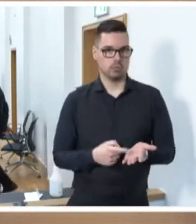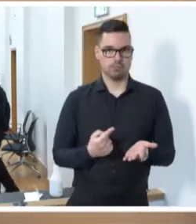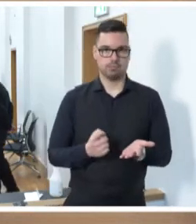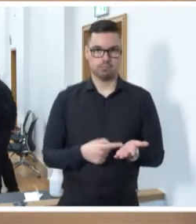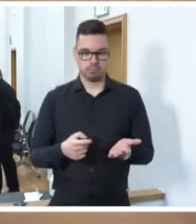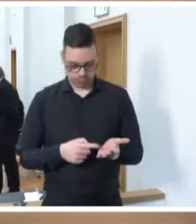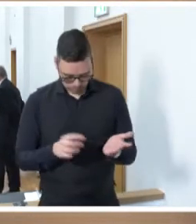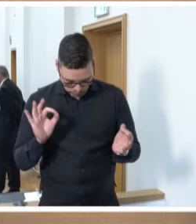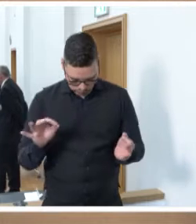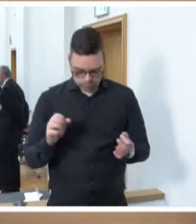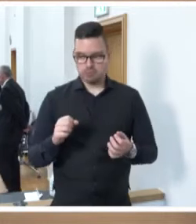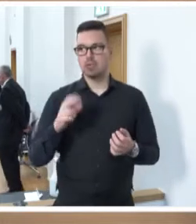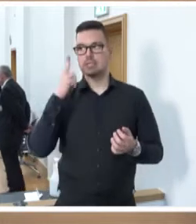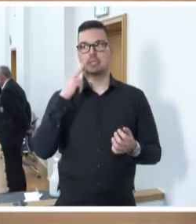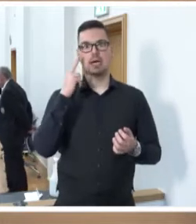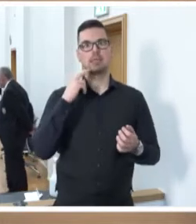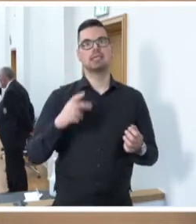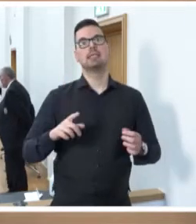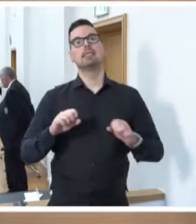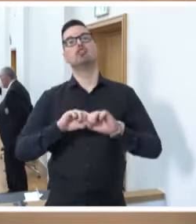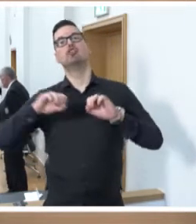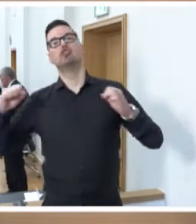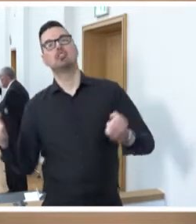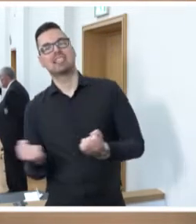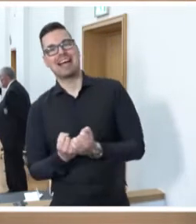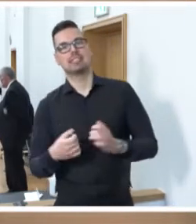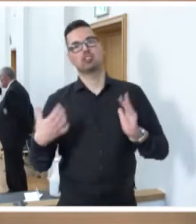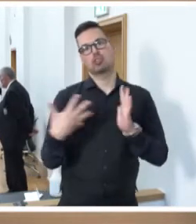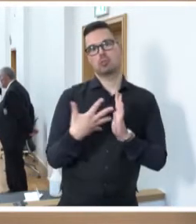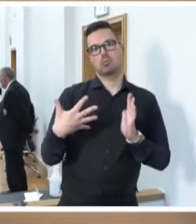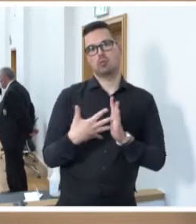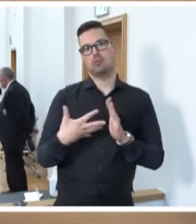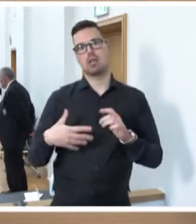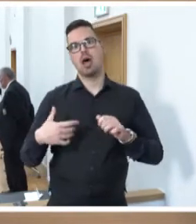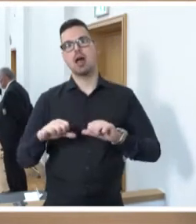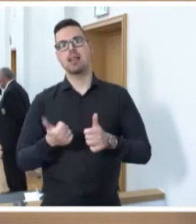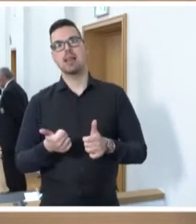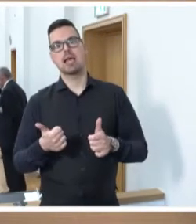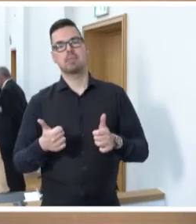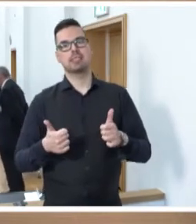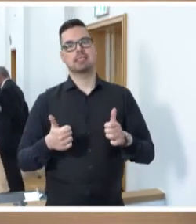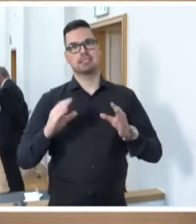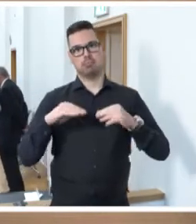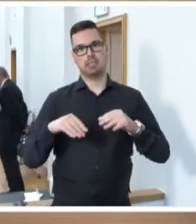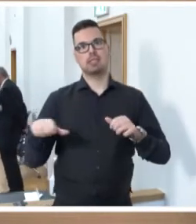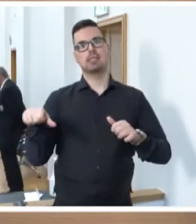Berufsbezeichnung staatlich geprüfte Lebensmittelchemikerin oder staatlich geprüfter